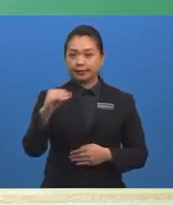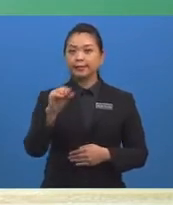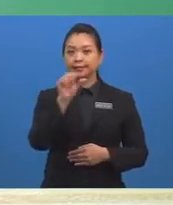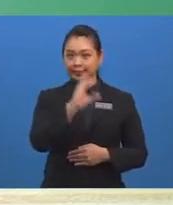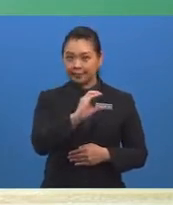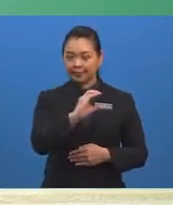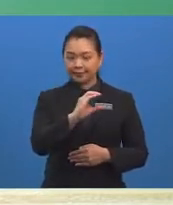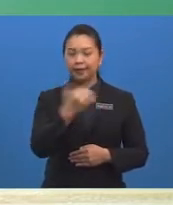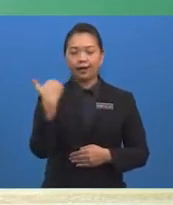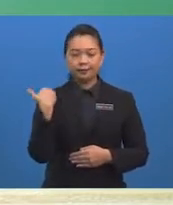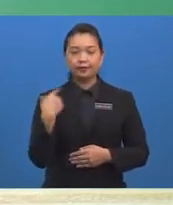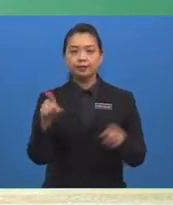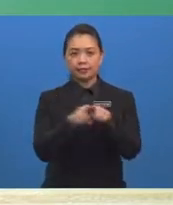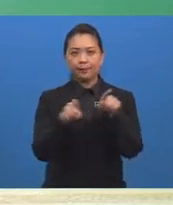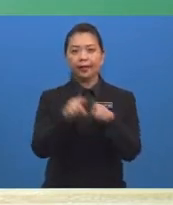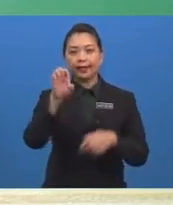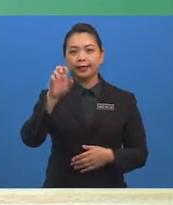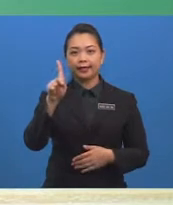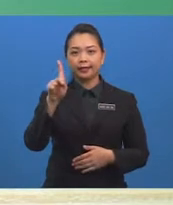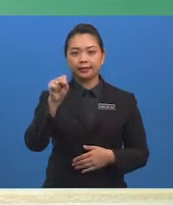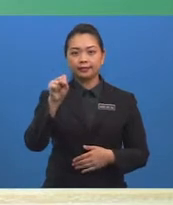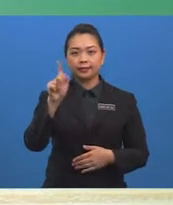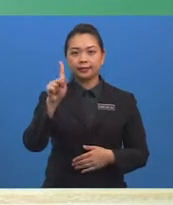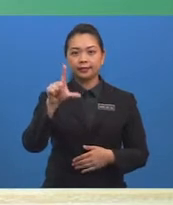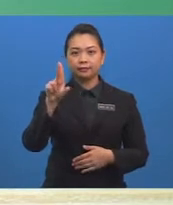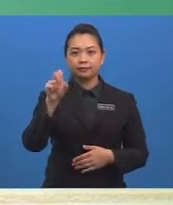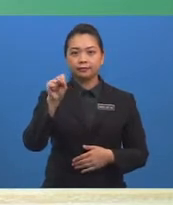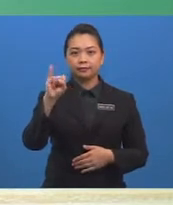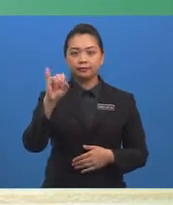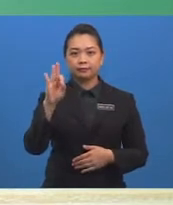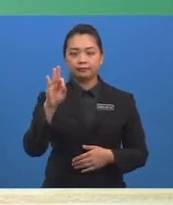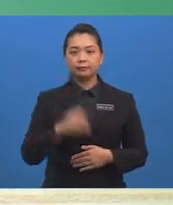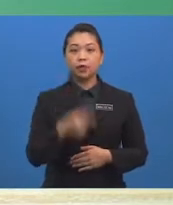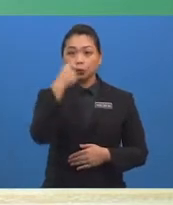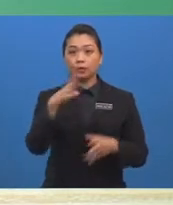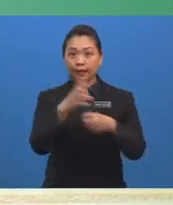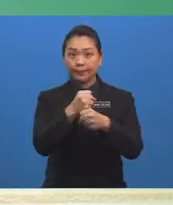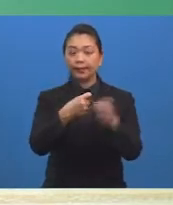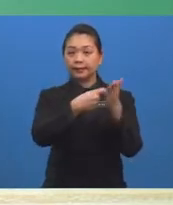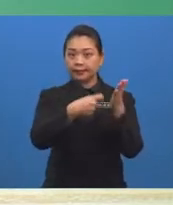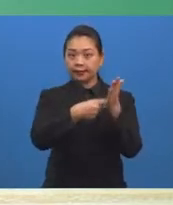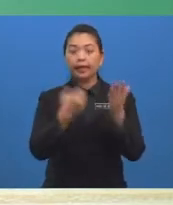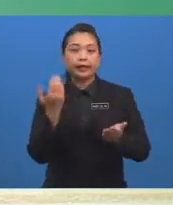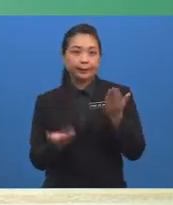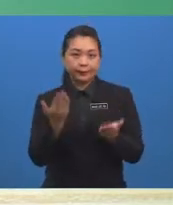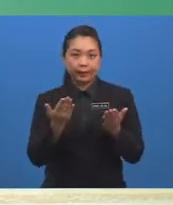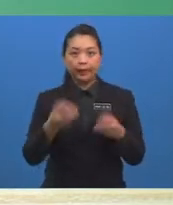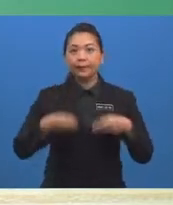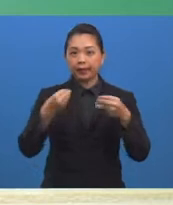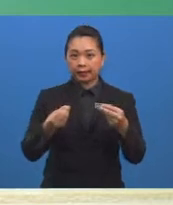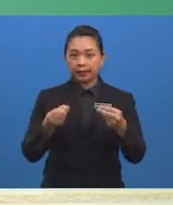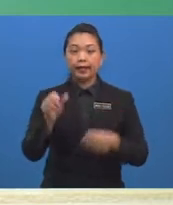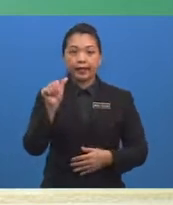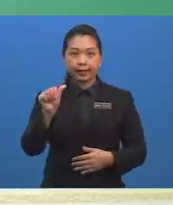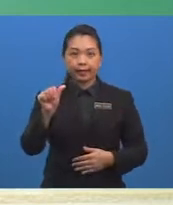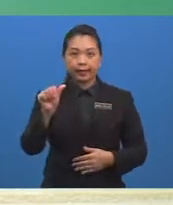peristiwa saling eksklusif Jadi untuk mendapatkan nilai kebarang kalian bagi soalan